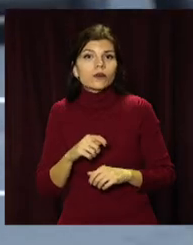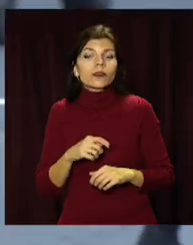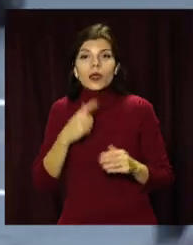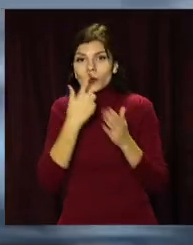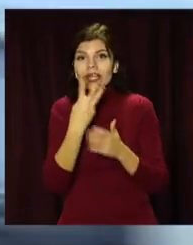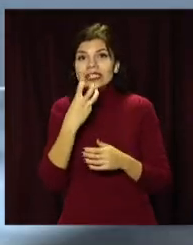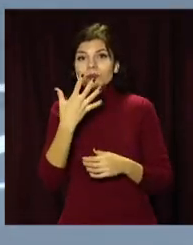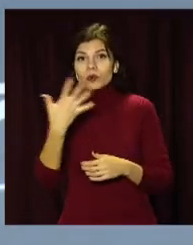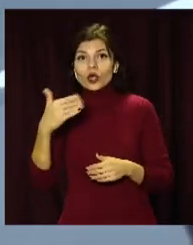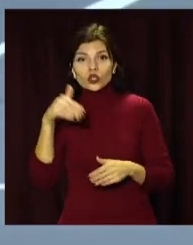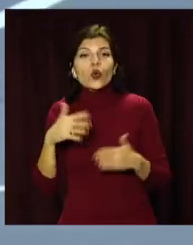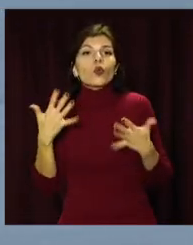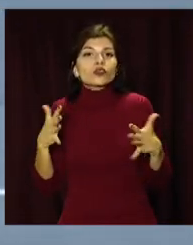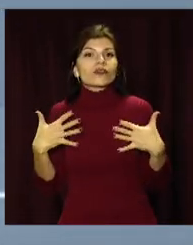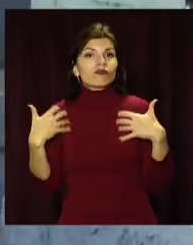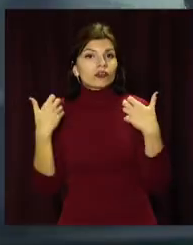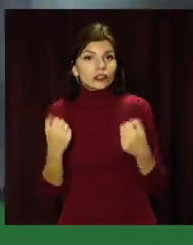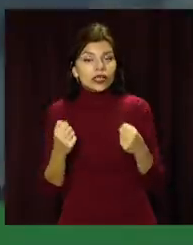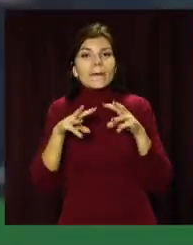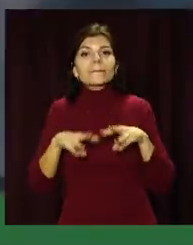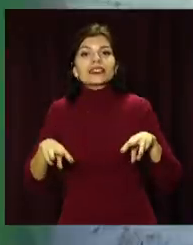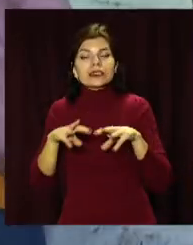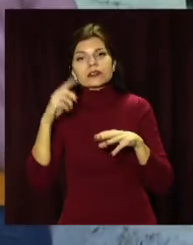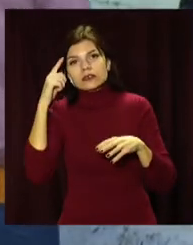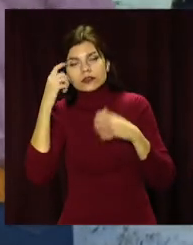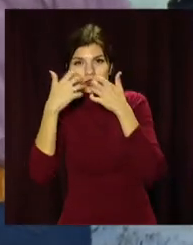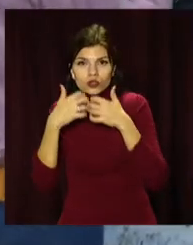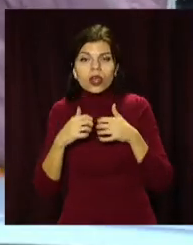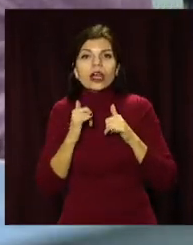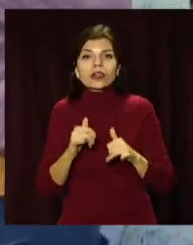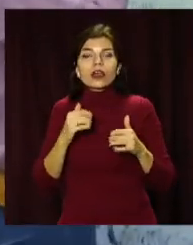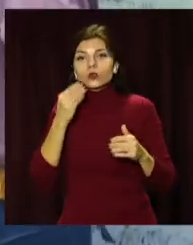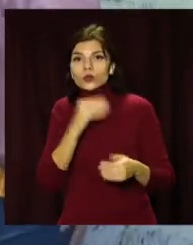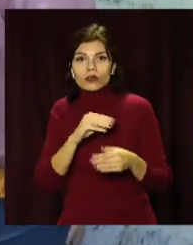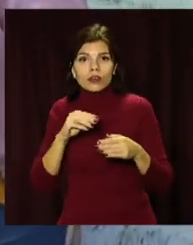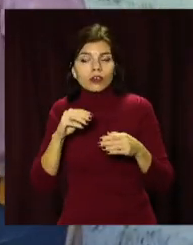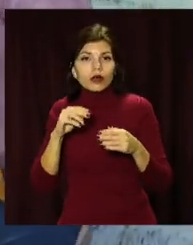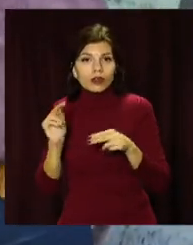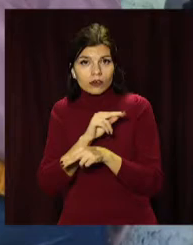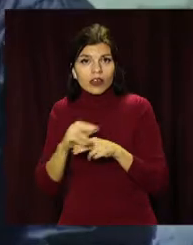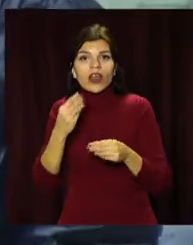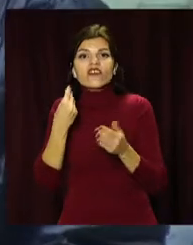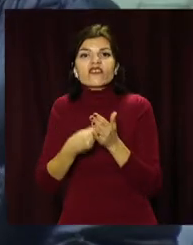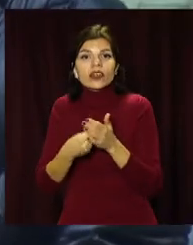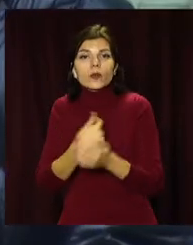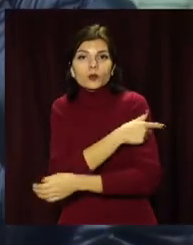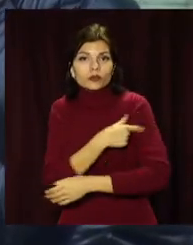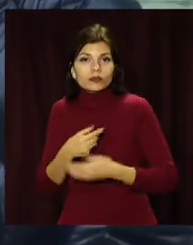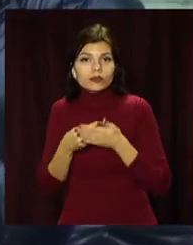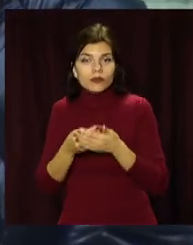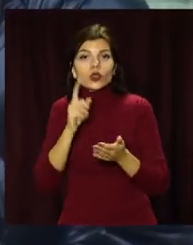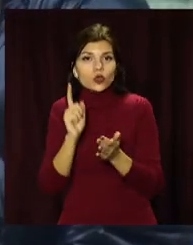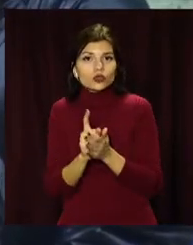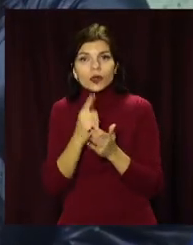355 тисяч вже одужали. У міністерстві розрахували, для якісного лікування пацієнтів фінансування української медицини має